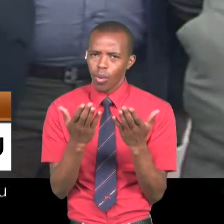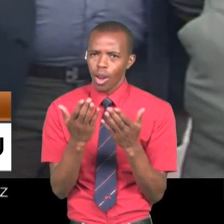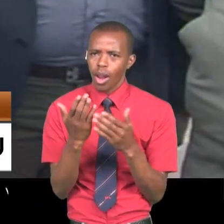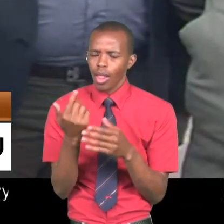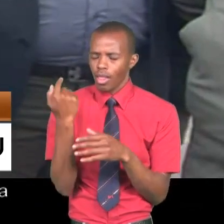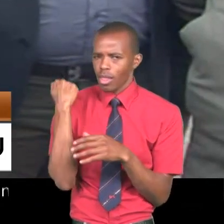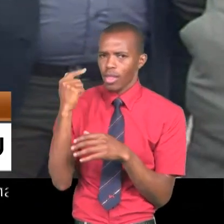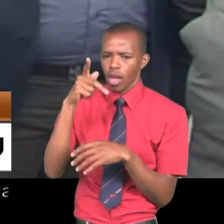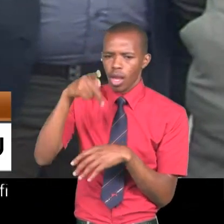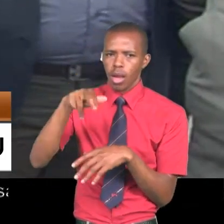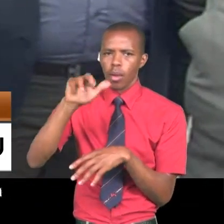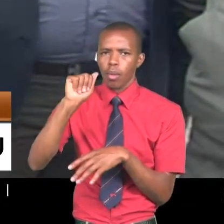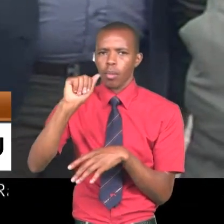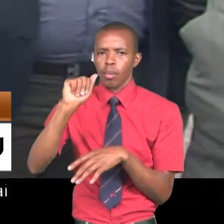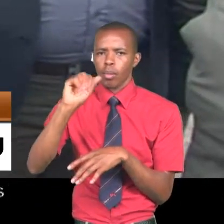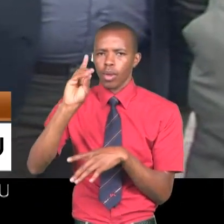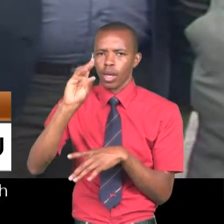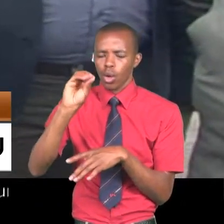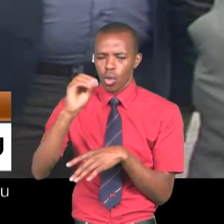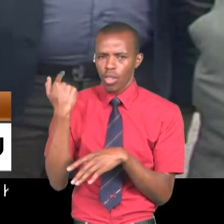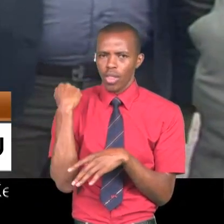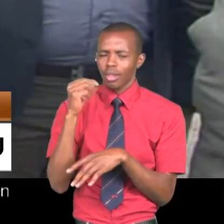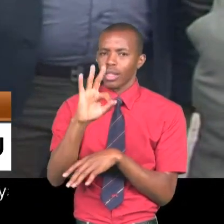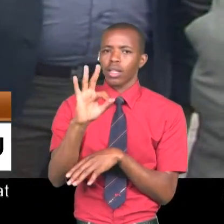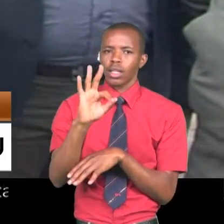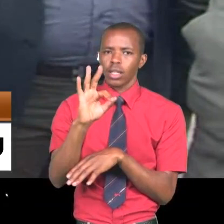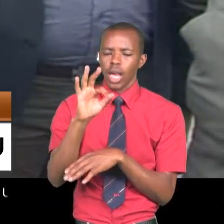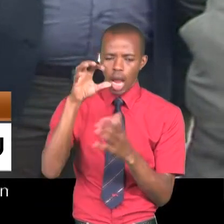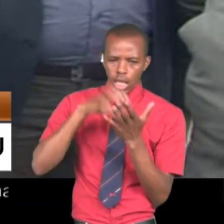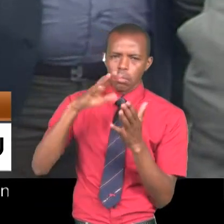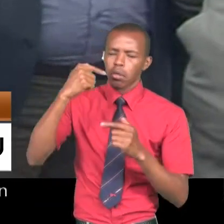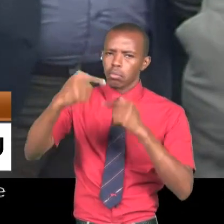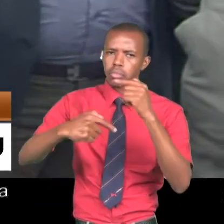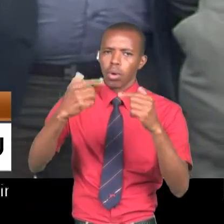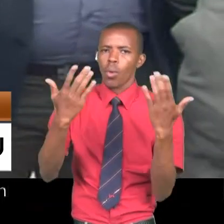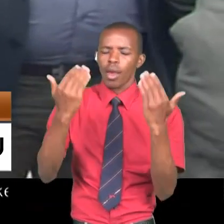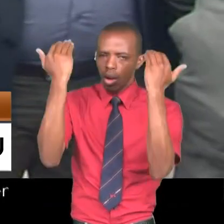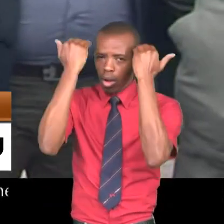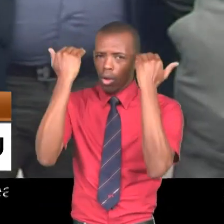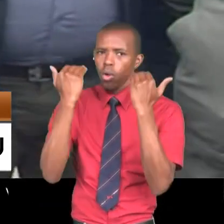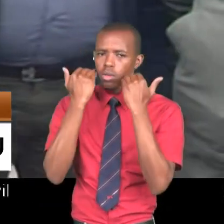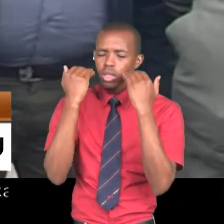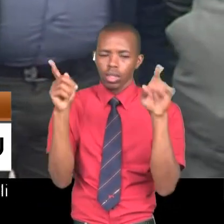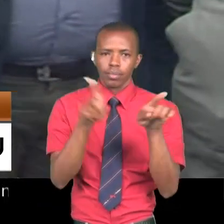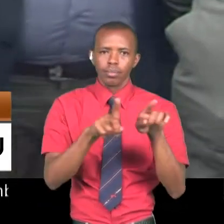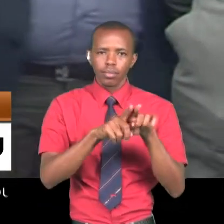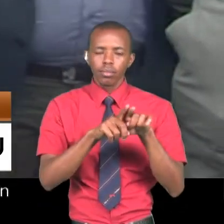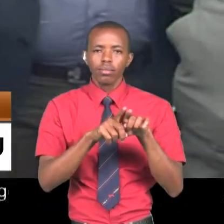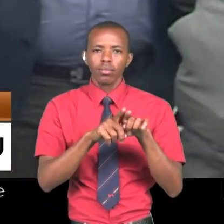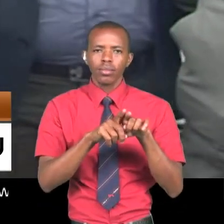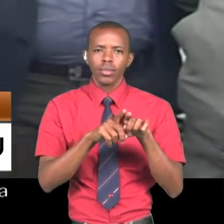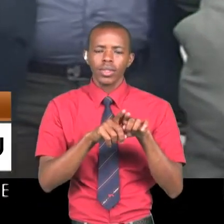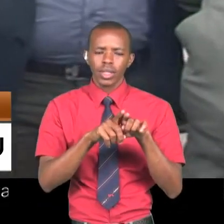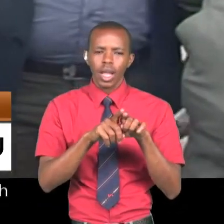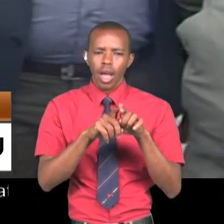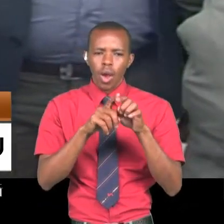kama ni tatu. Nyuma hapo. Ambapo kiesisao zinaendelea kotini. Waliweza pia kufuata